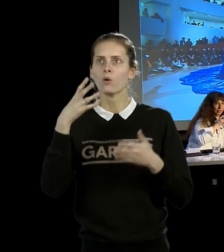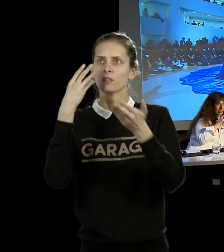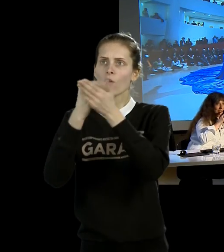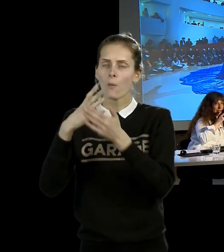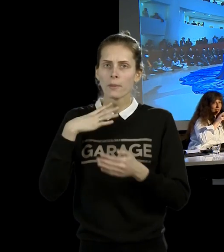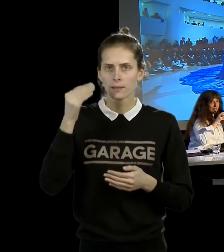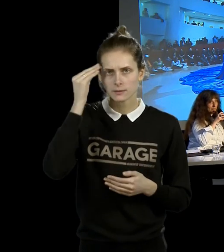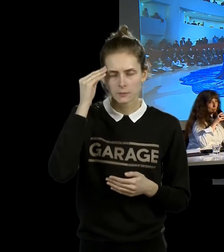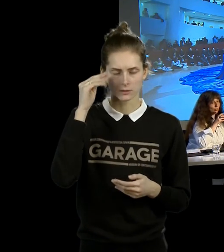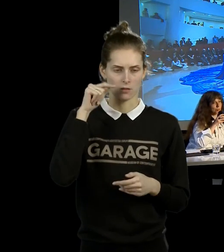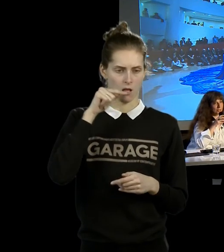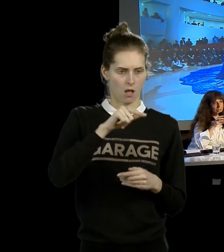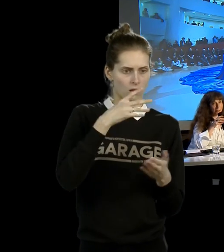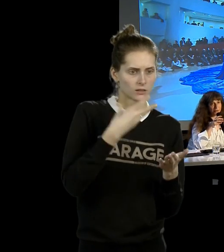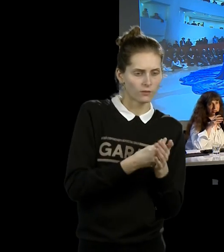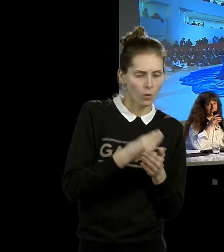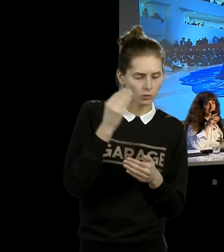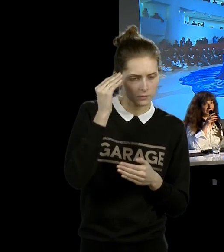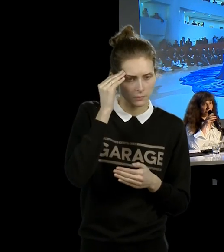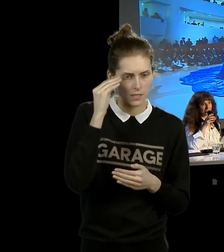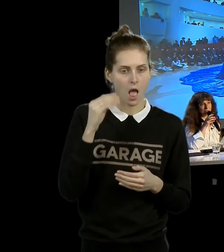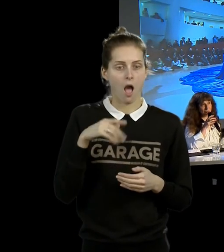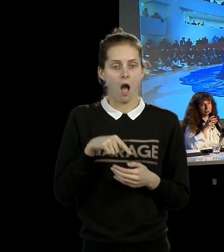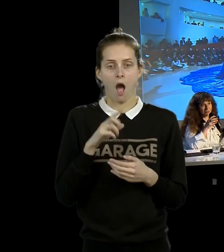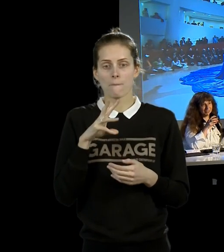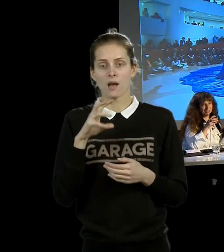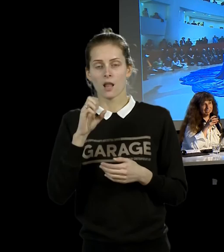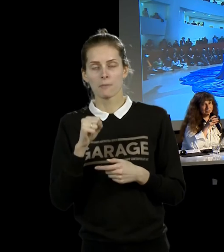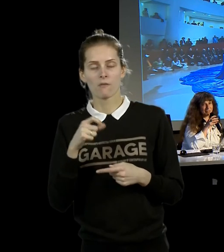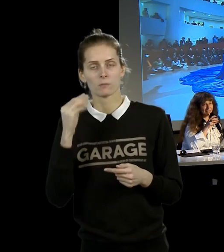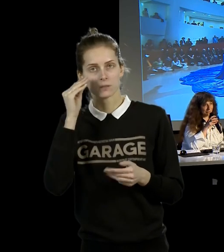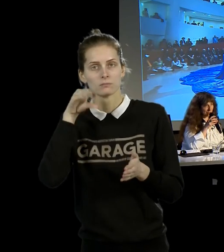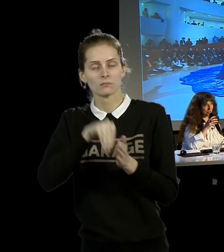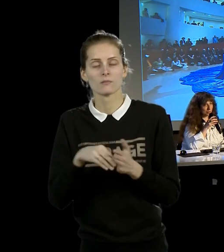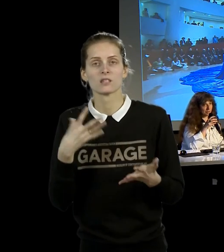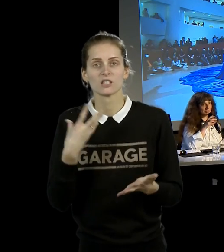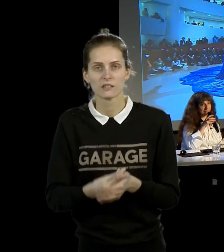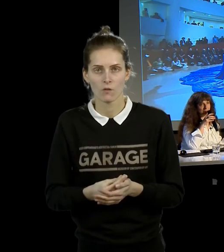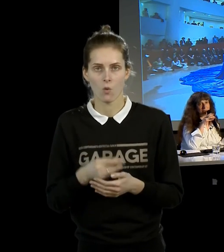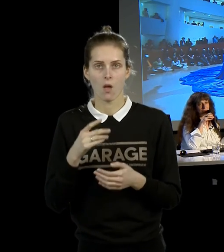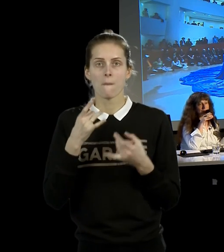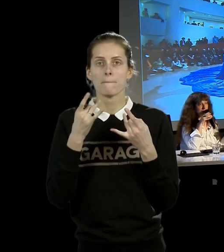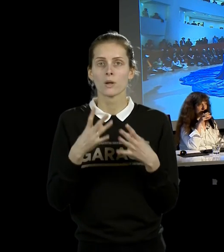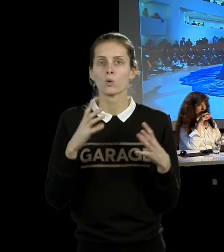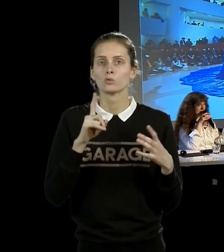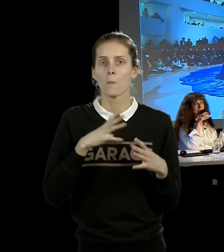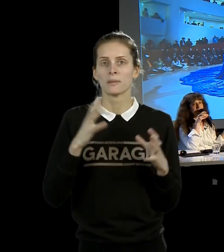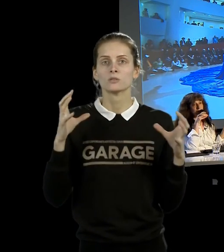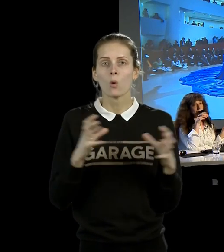Кончи и так далее. Они про то, как Марина Абрамович сохраняет жанр перформанс. В ее исполнении они абсолютно